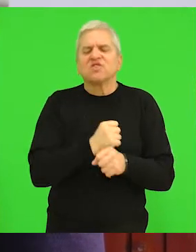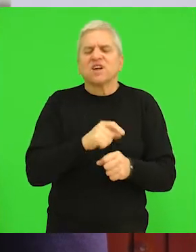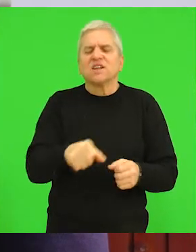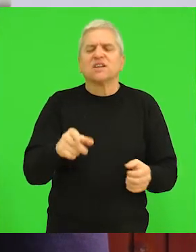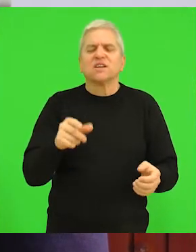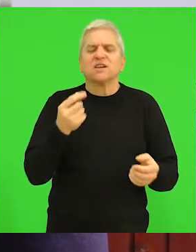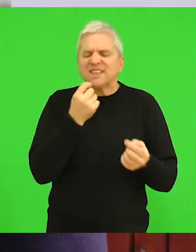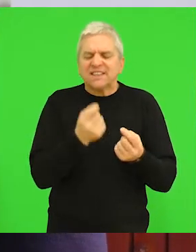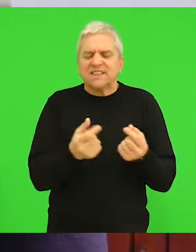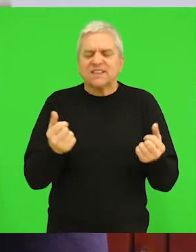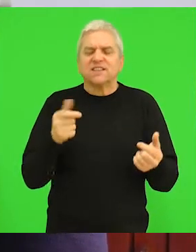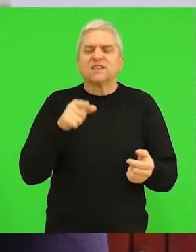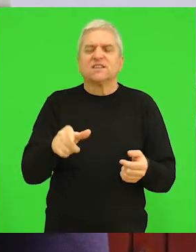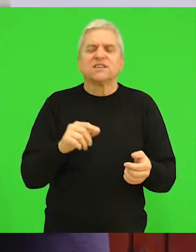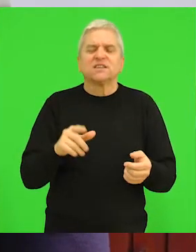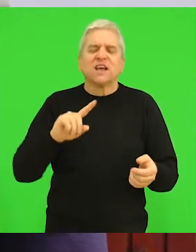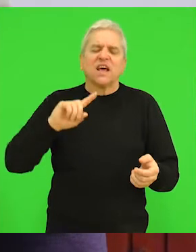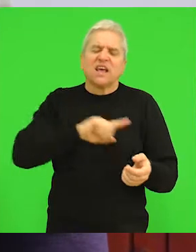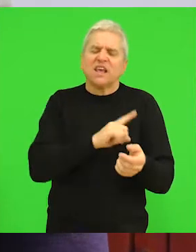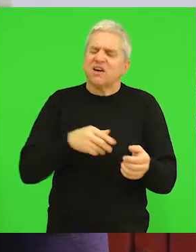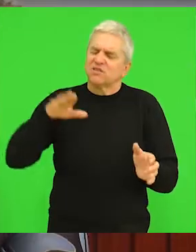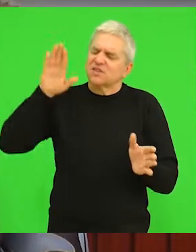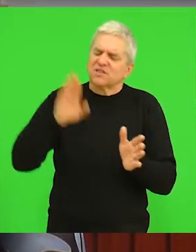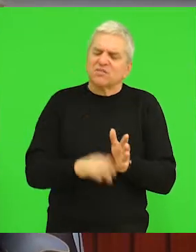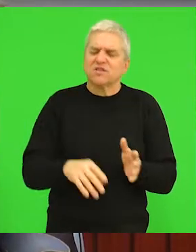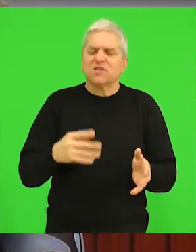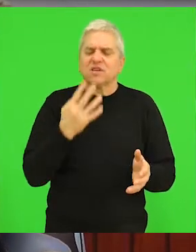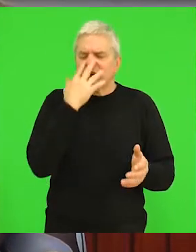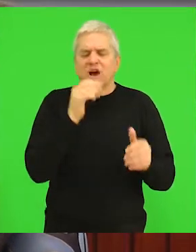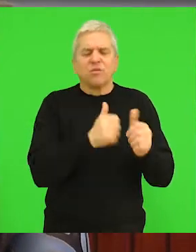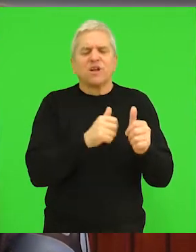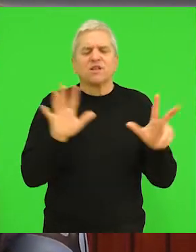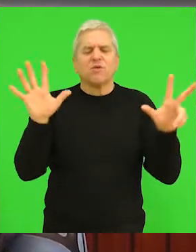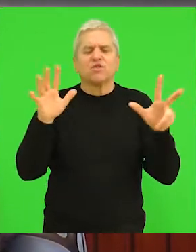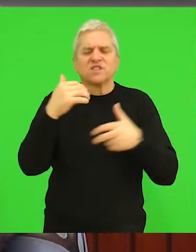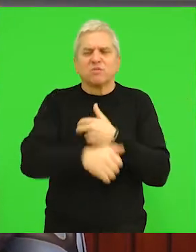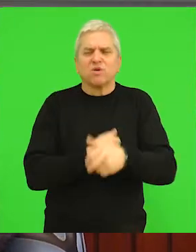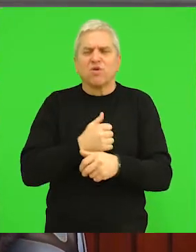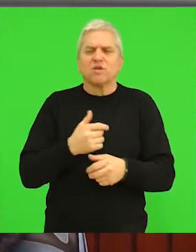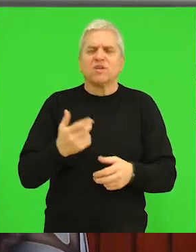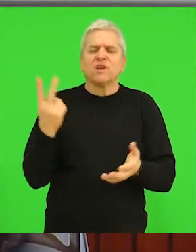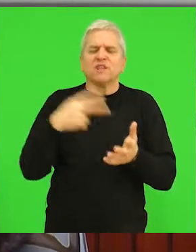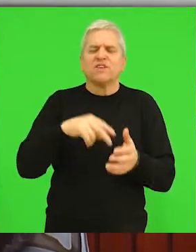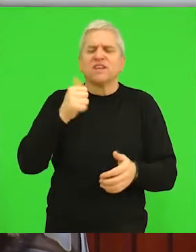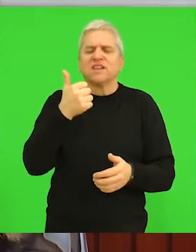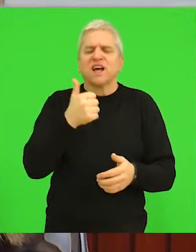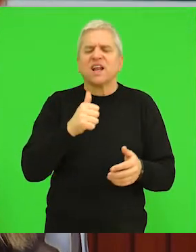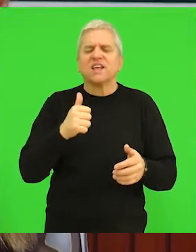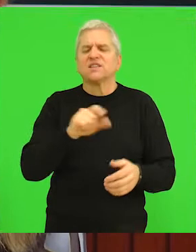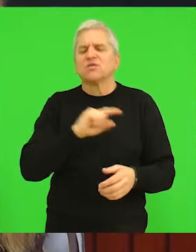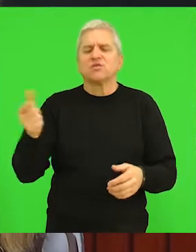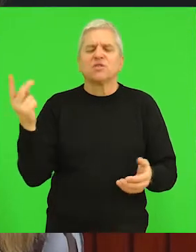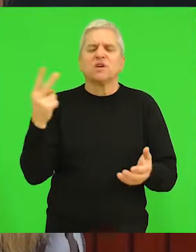analizu i detaljnije, da kaže drastično se smanjuje. Ako posmatramo osam godina, znači od 2011. i 2012.